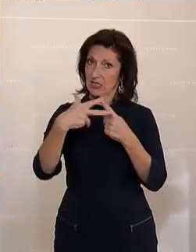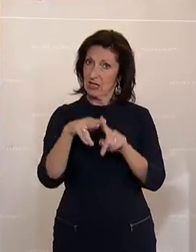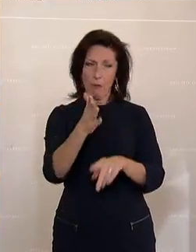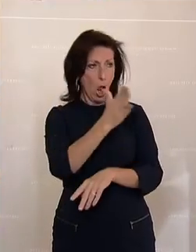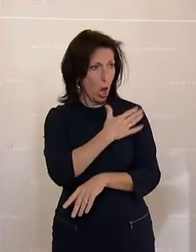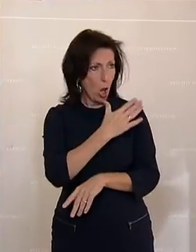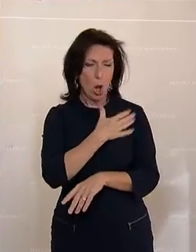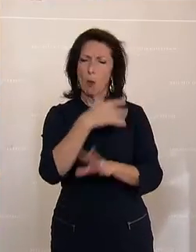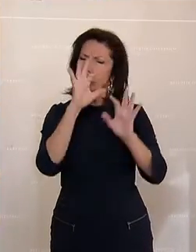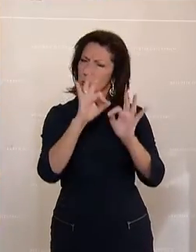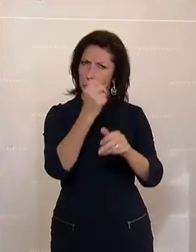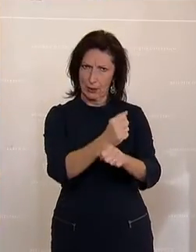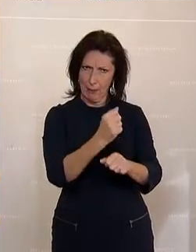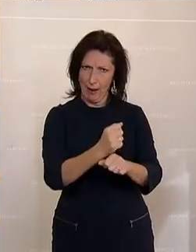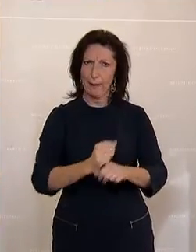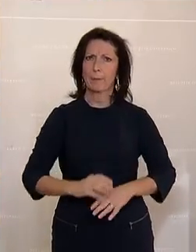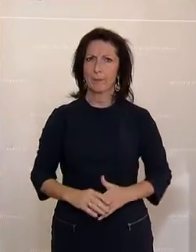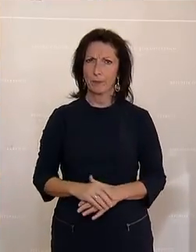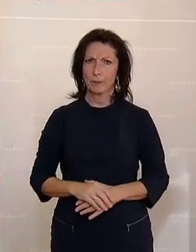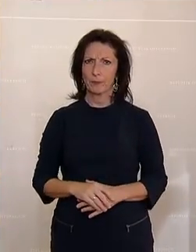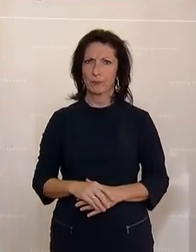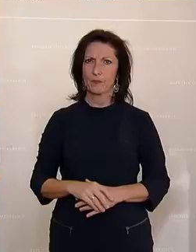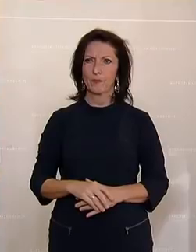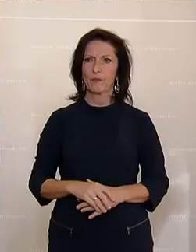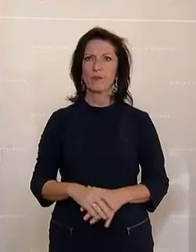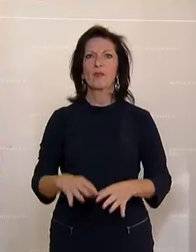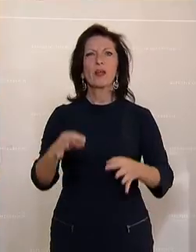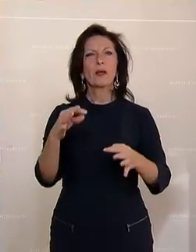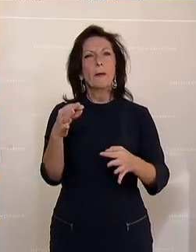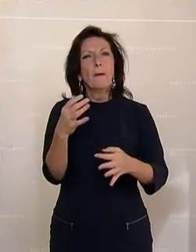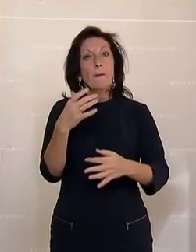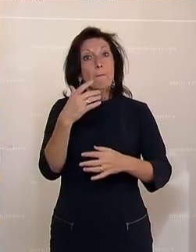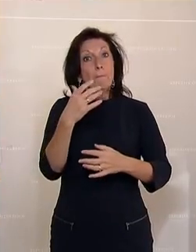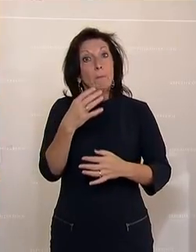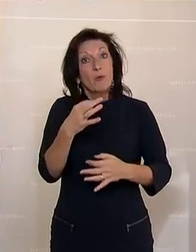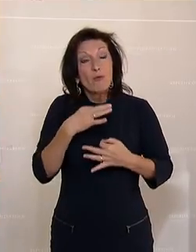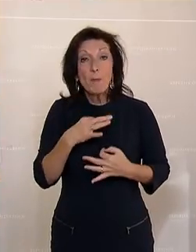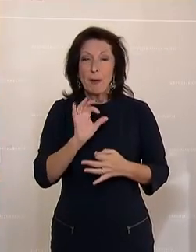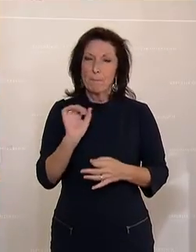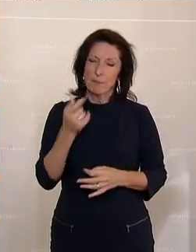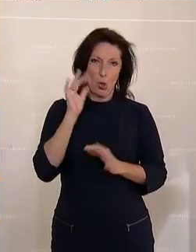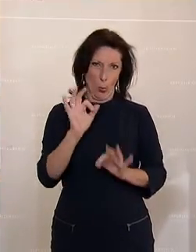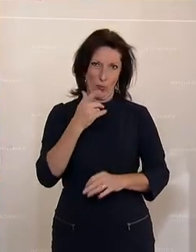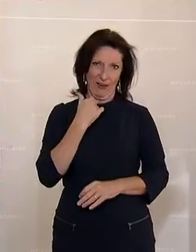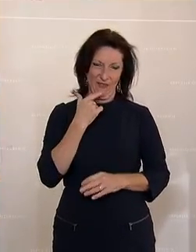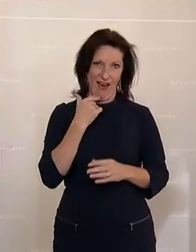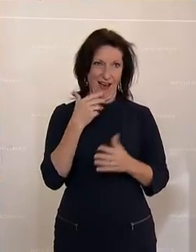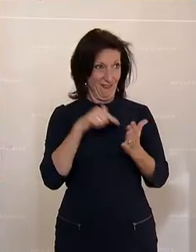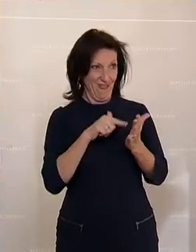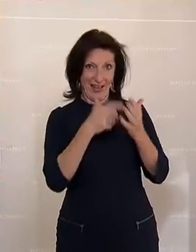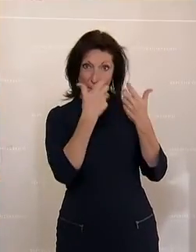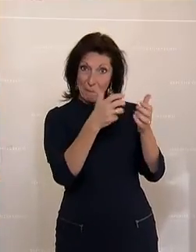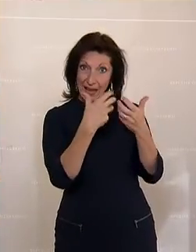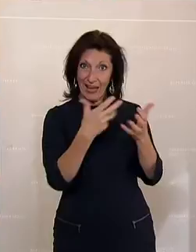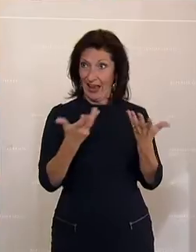weit gekommen ist. Was mir daran besonders gefällt, ist, dass durch die Berichte nicht nur für uns Abgeordnete bei